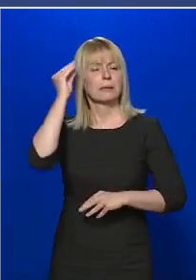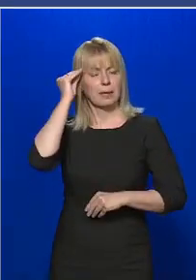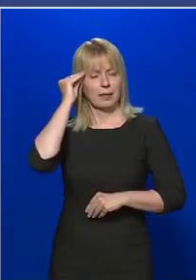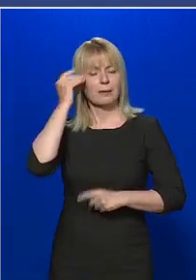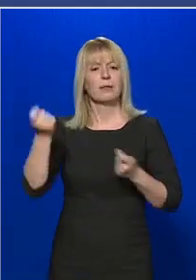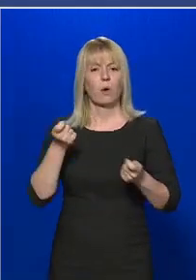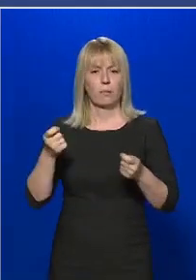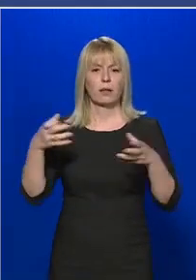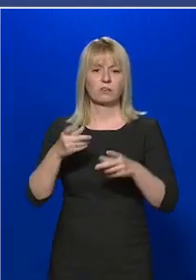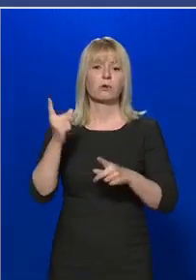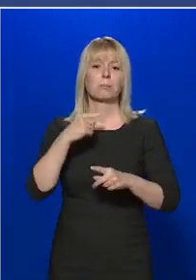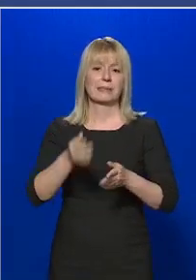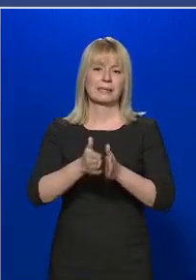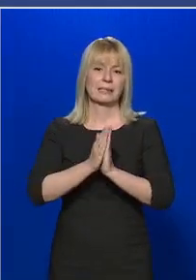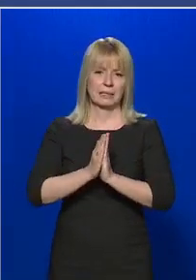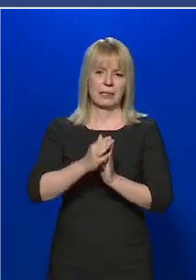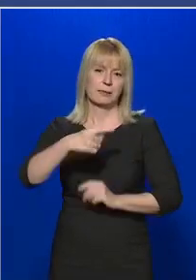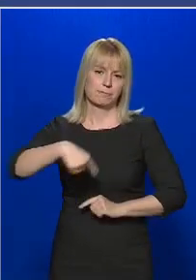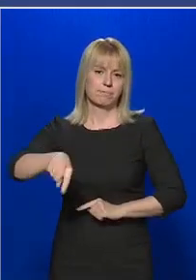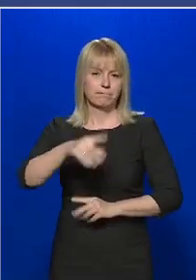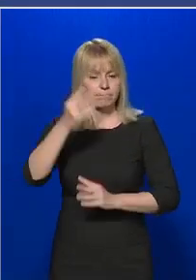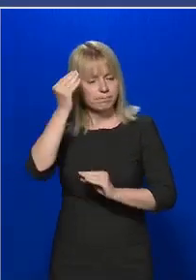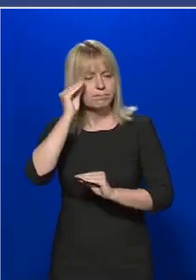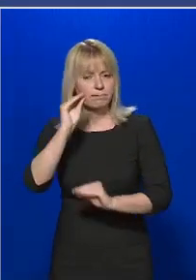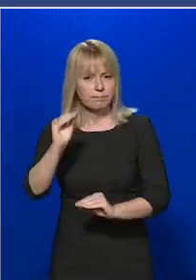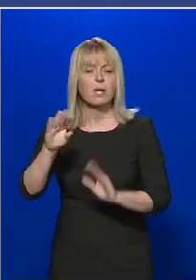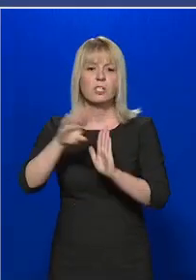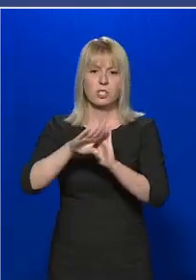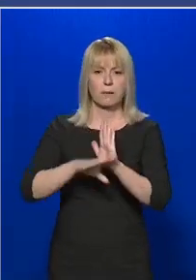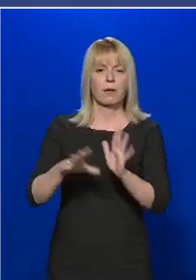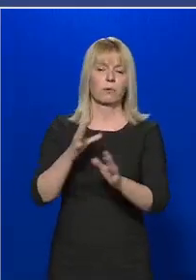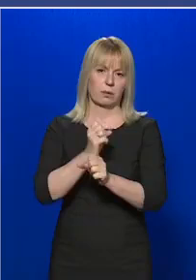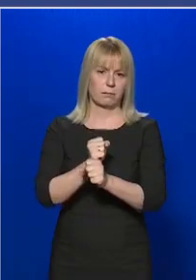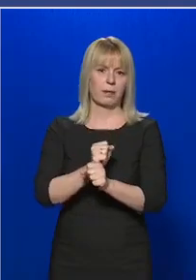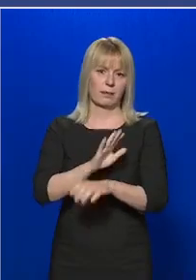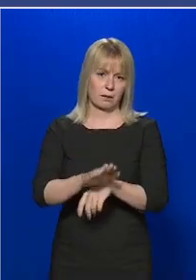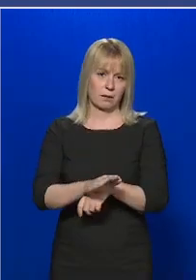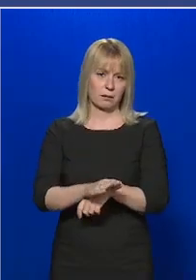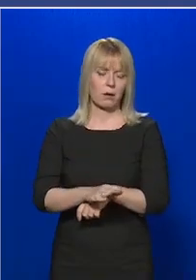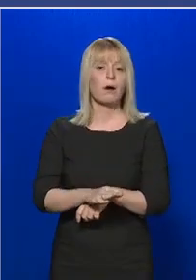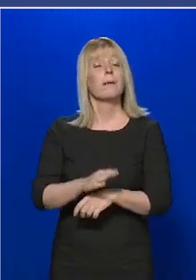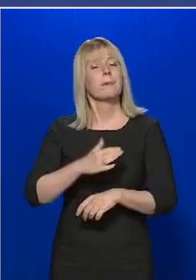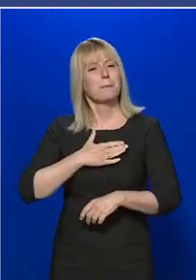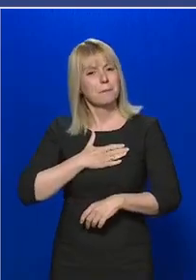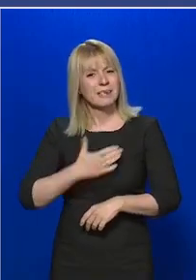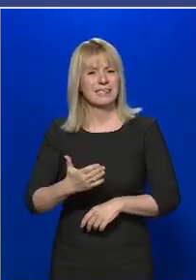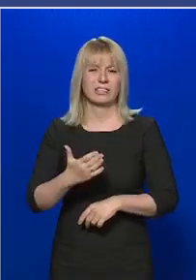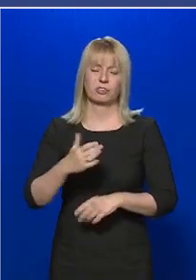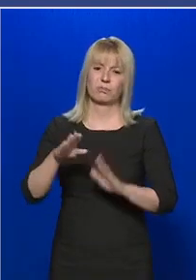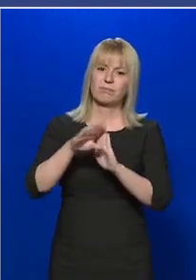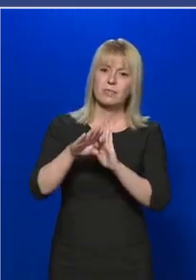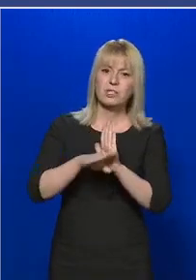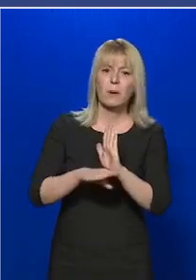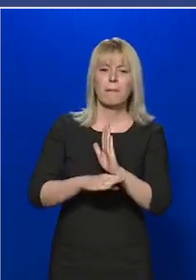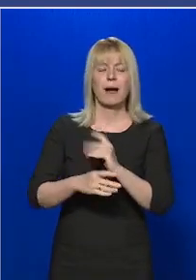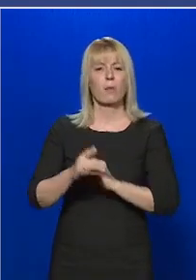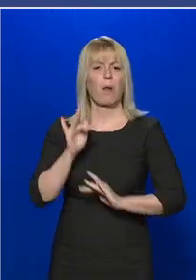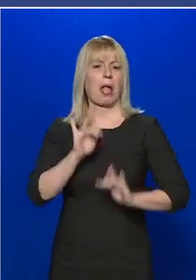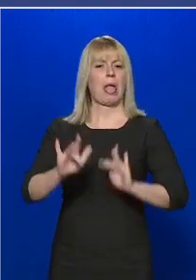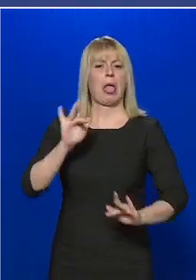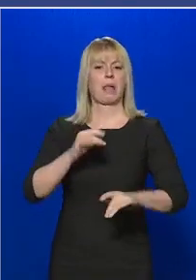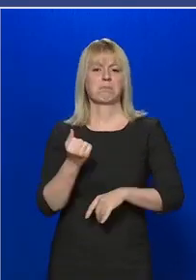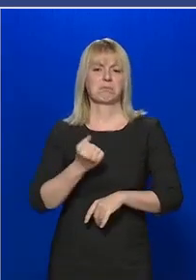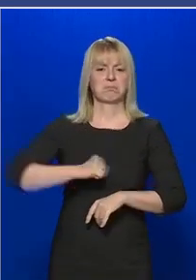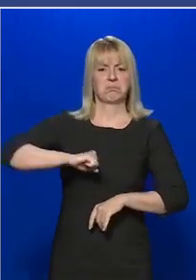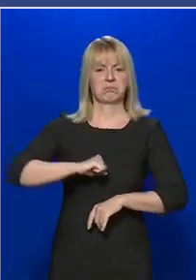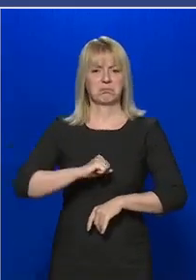kérését, hogy a hatósági házi karanténnal kapcsolatos szabályokat tartsa be. Mindennek ellenére a szabályokat megszegő személyekkel